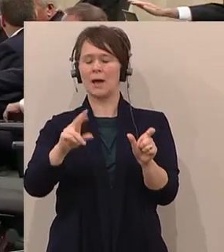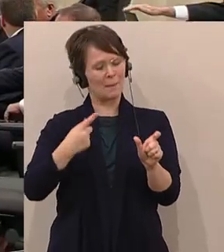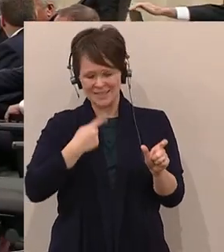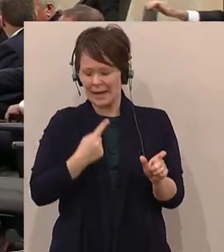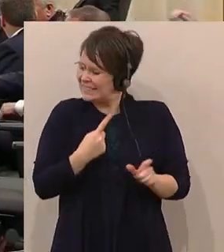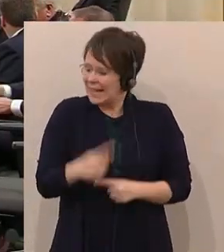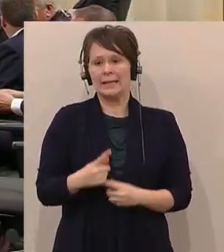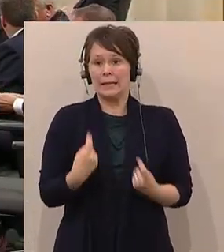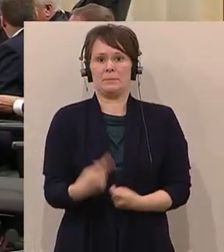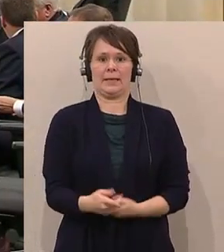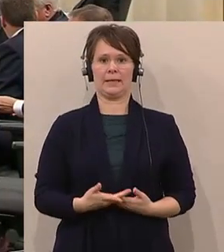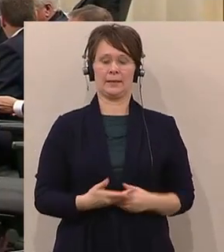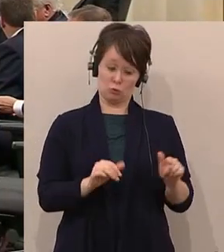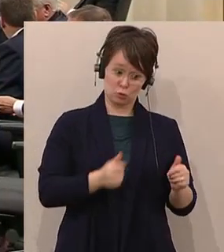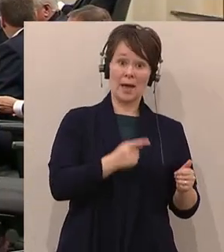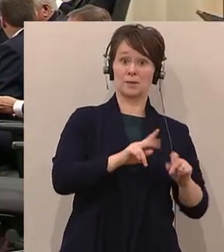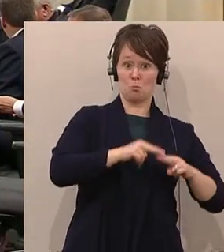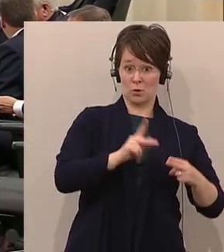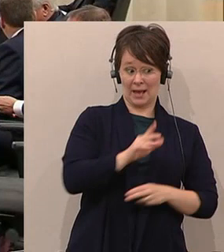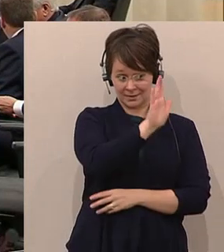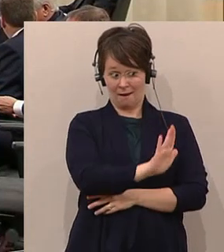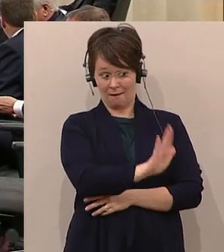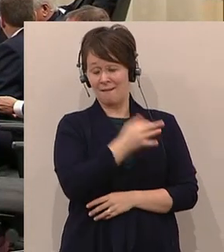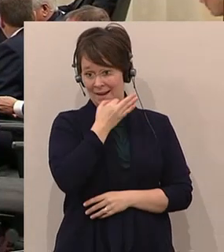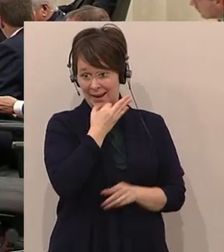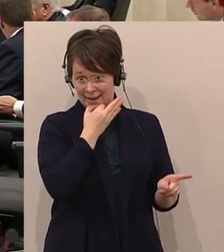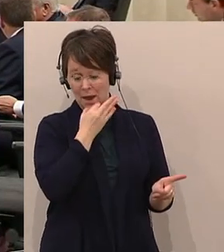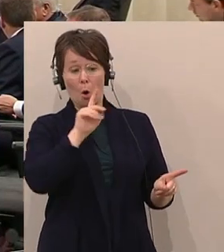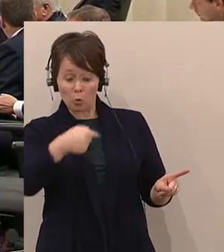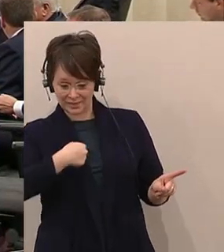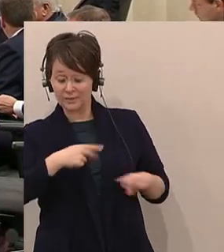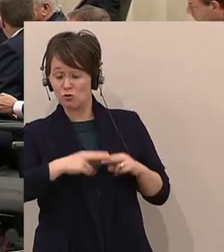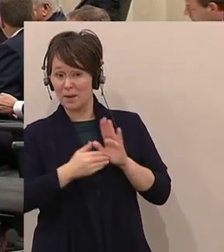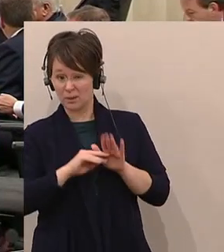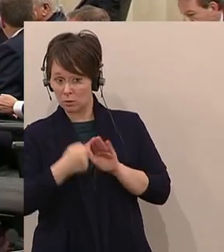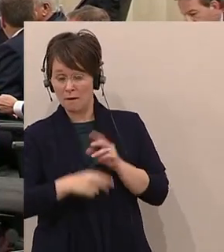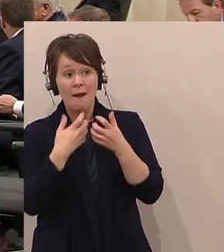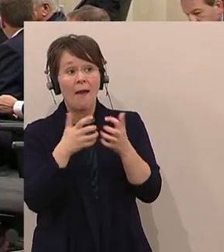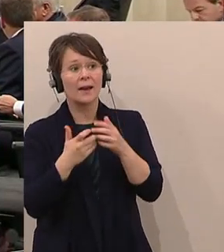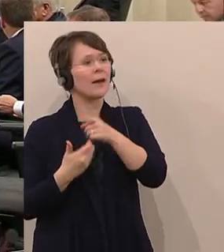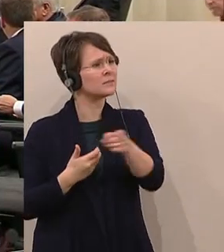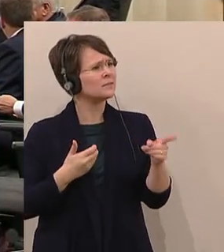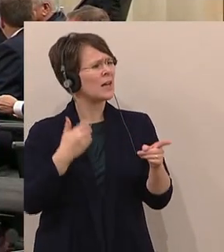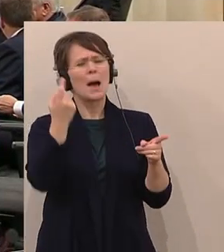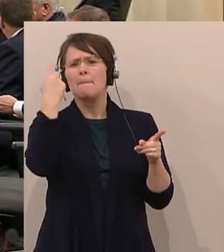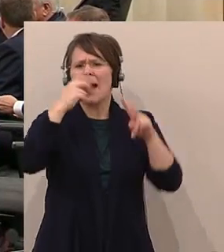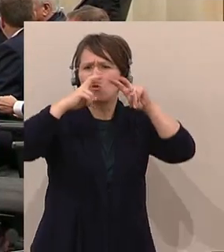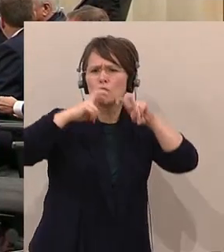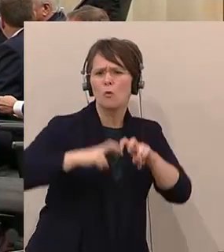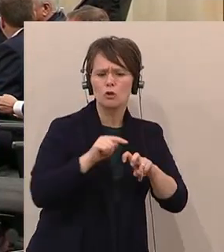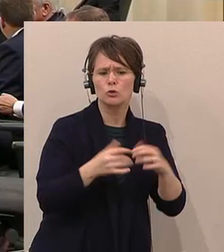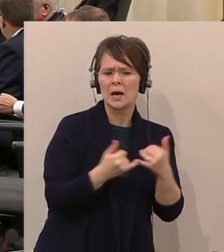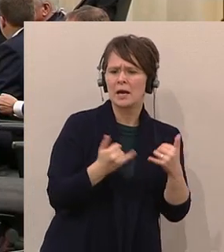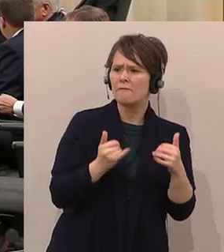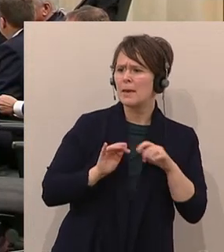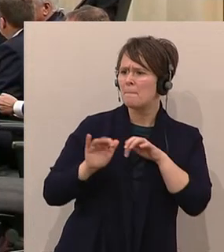Ich werde es dann erklären, nach der Rede von Herrn Bundeskanzler, wie man mit den Mennungsforschungen, mit den gekauften Mennungsforschungen die Leute beeinflusst, wie